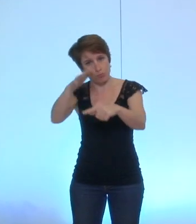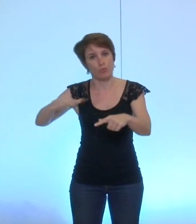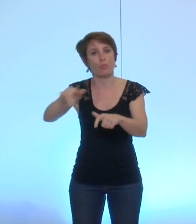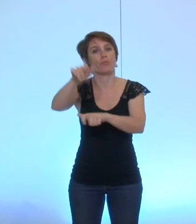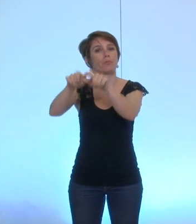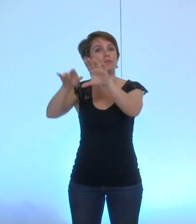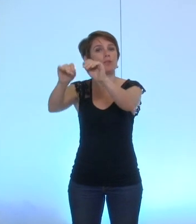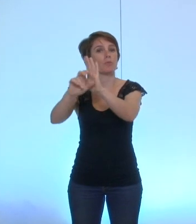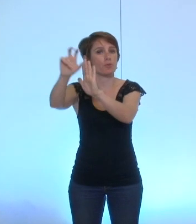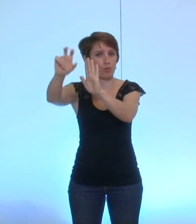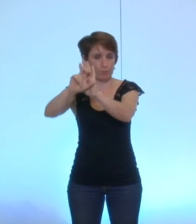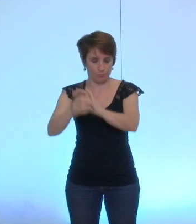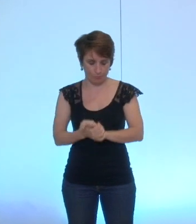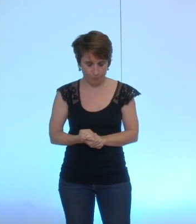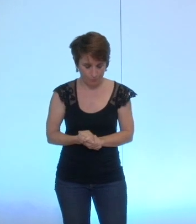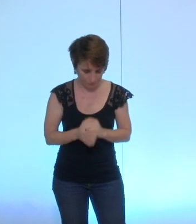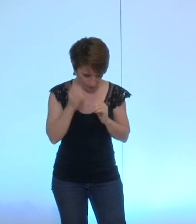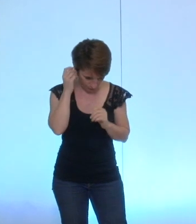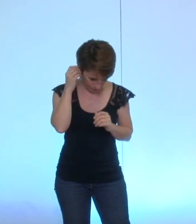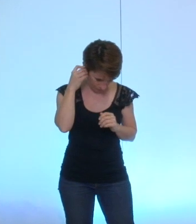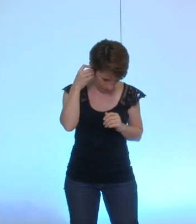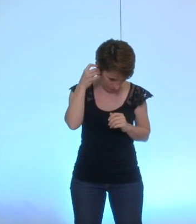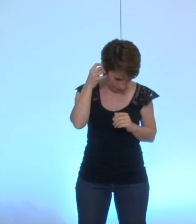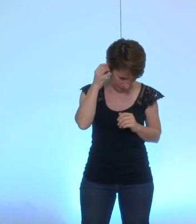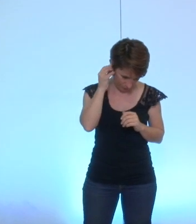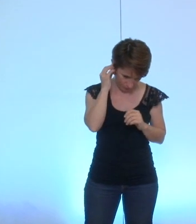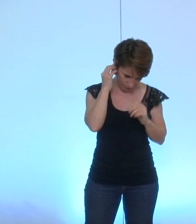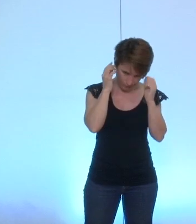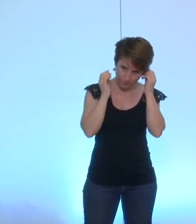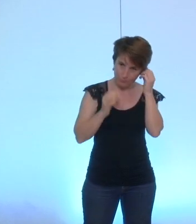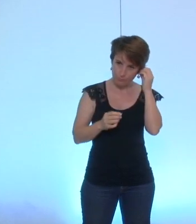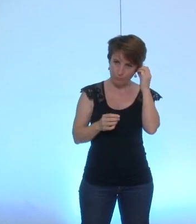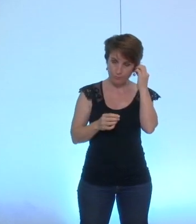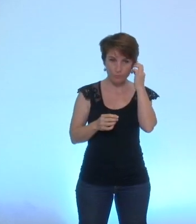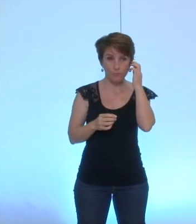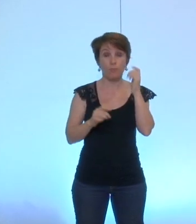vous acceptez si vous n'acceptez pas je fais une crise alors monsieur Chamussy